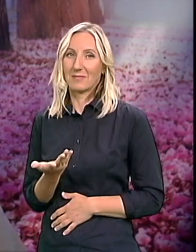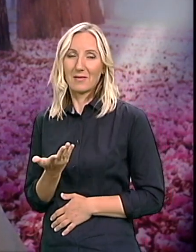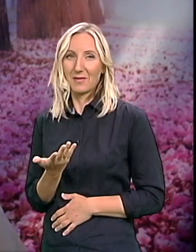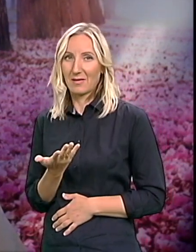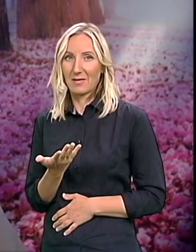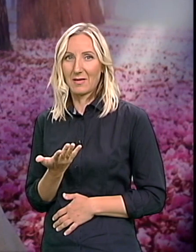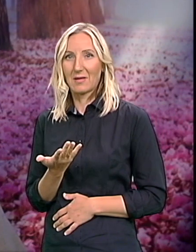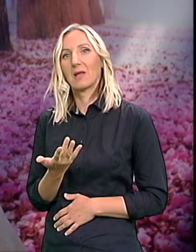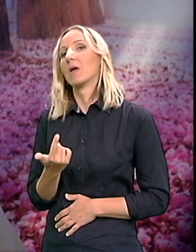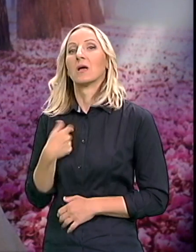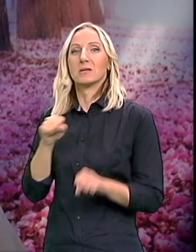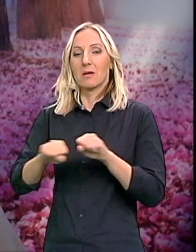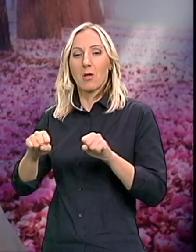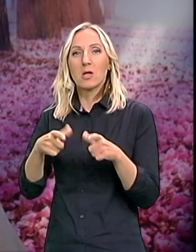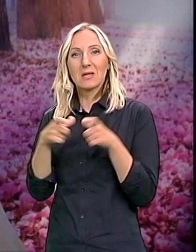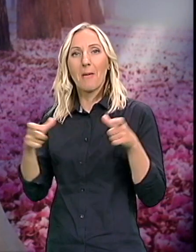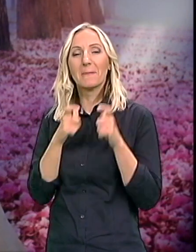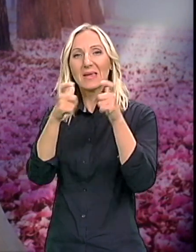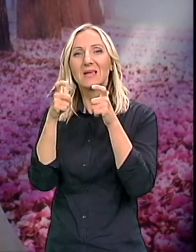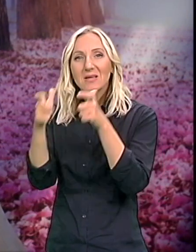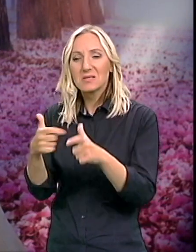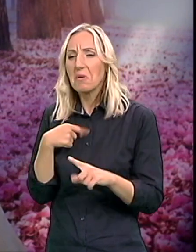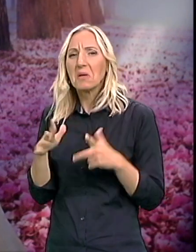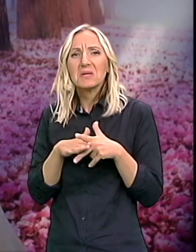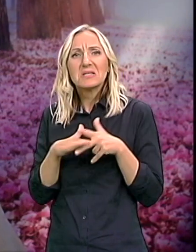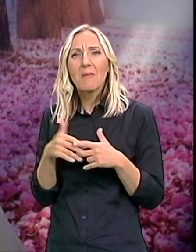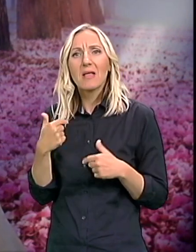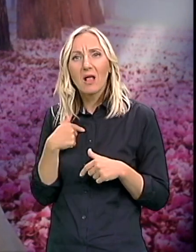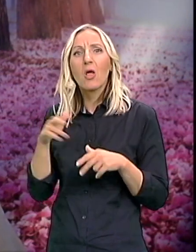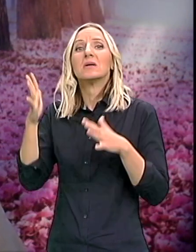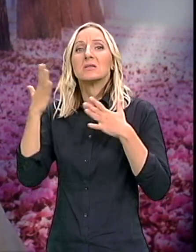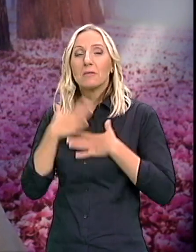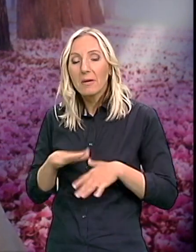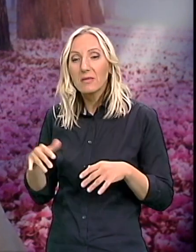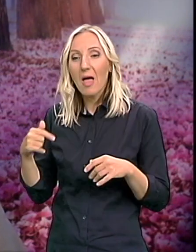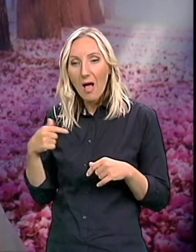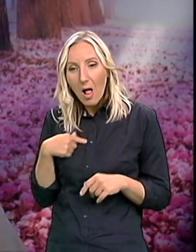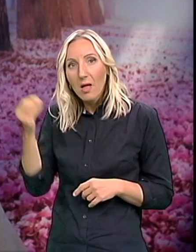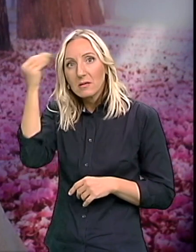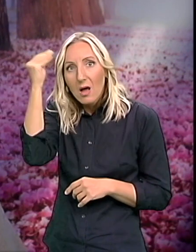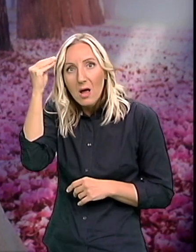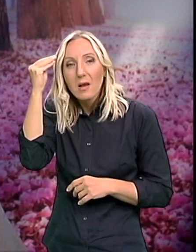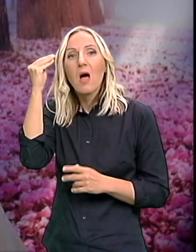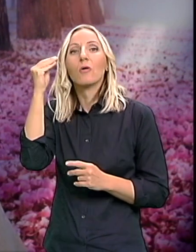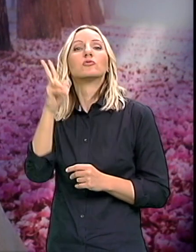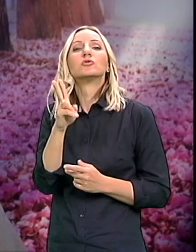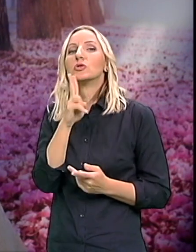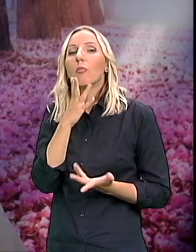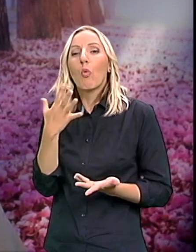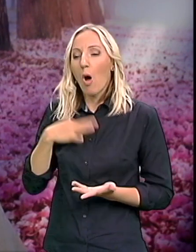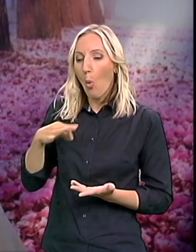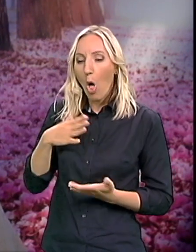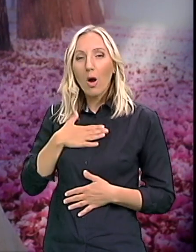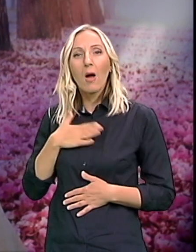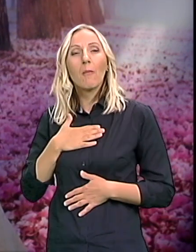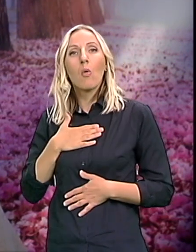kažem nosila pismo Što meni uopšte nije smetalo Jer sam zaista htjela da upoznam Koja je uloga